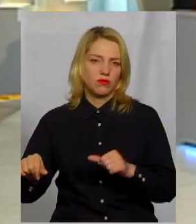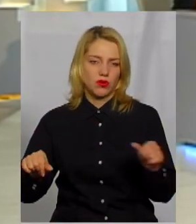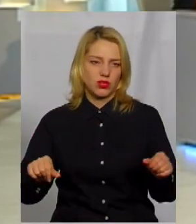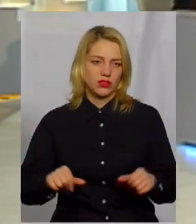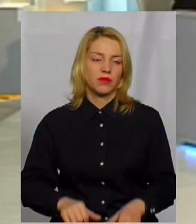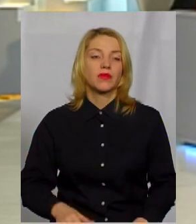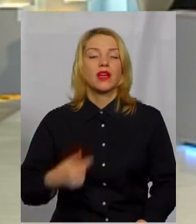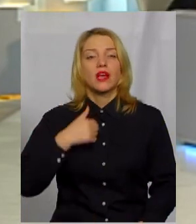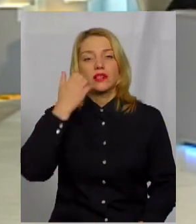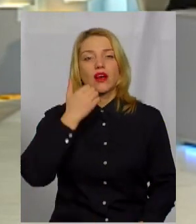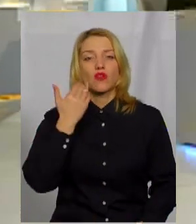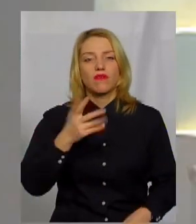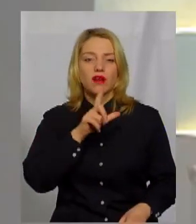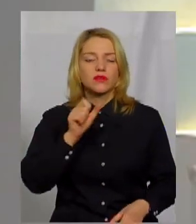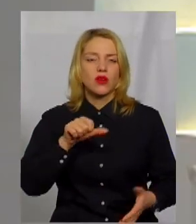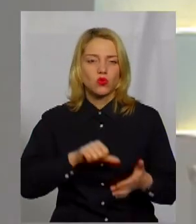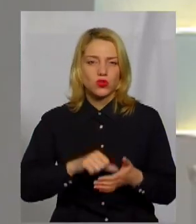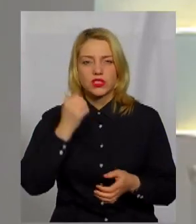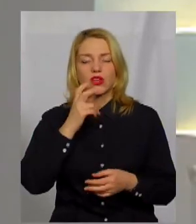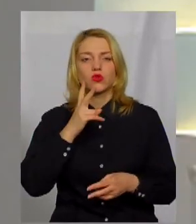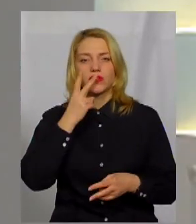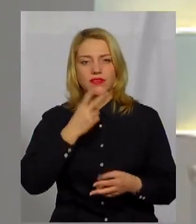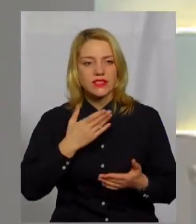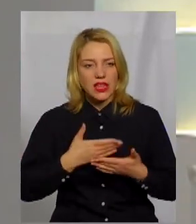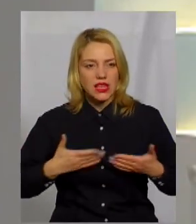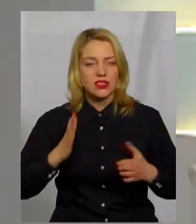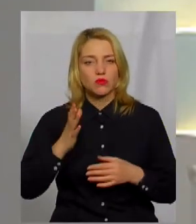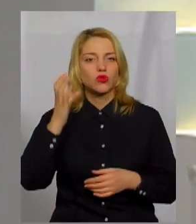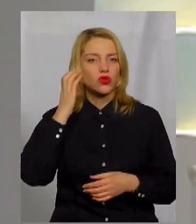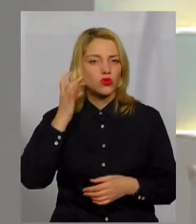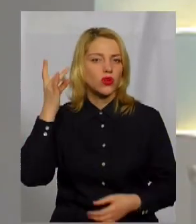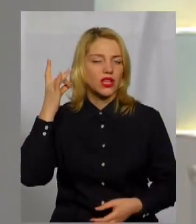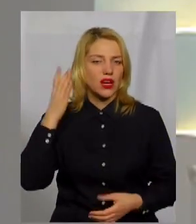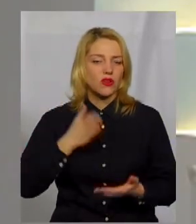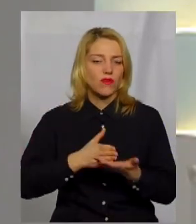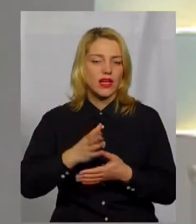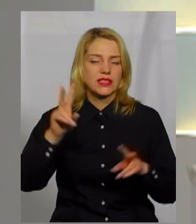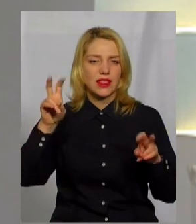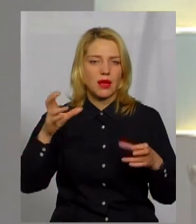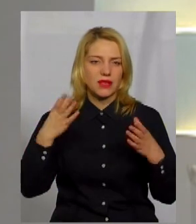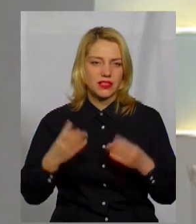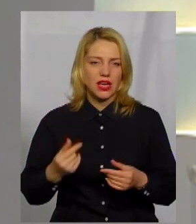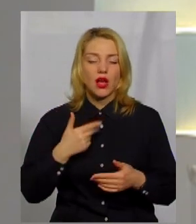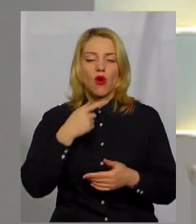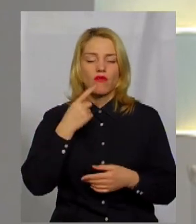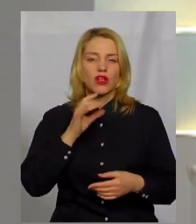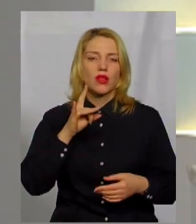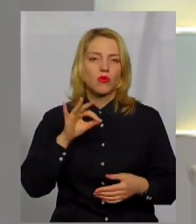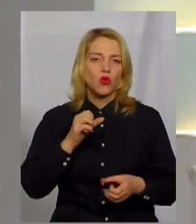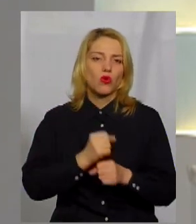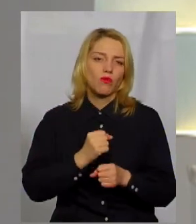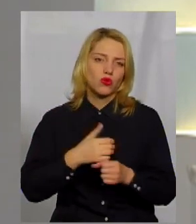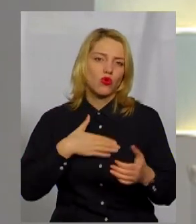Я вам дякую за участь, дякую всім, хто дивився і буде слухати радіоверсію теми дня. Ми говорили сьогодні про роботу громадських